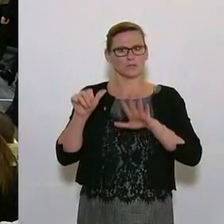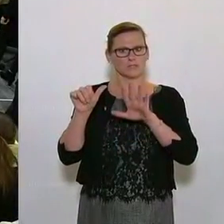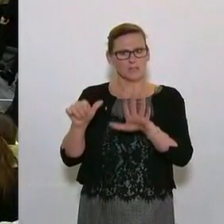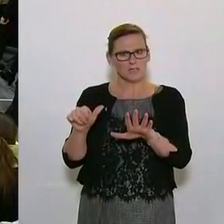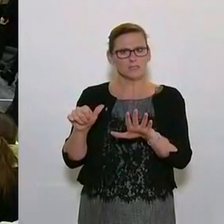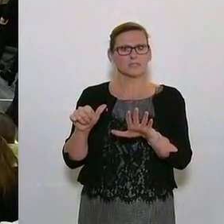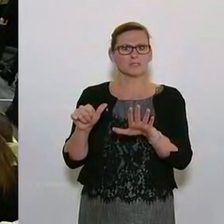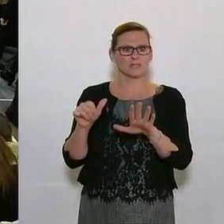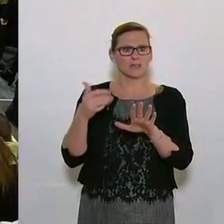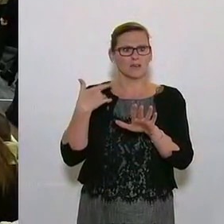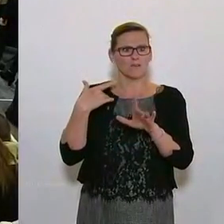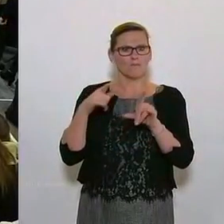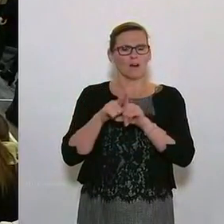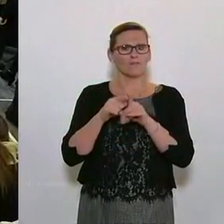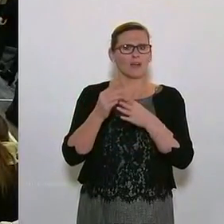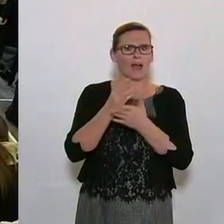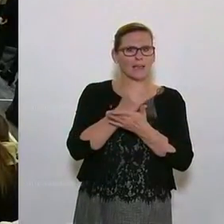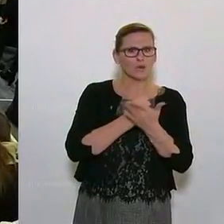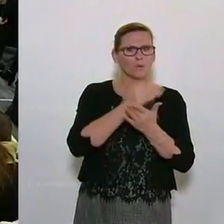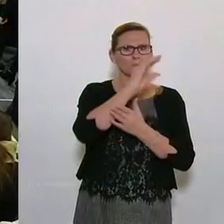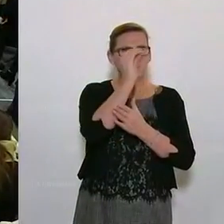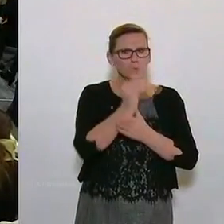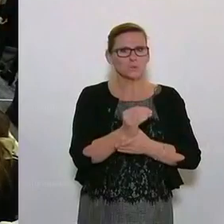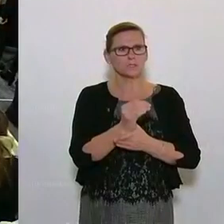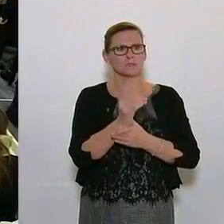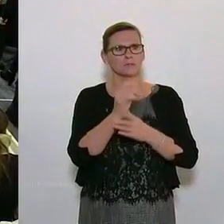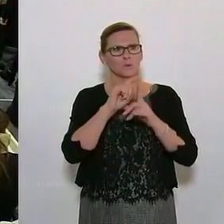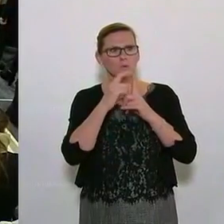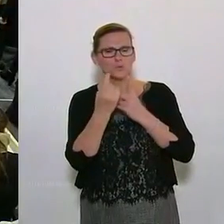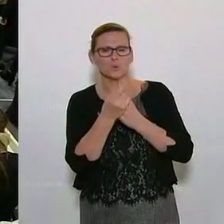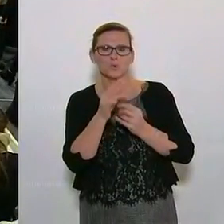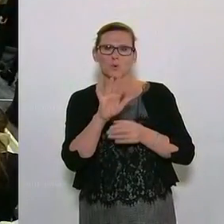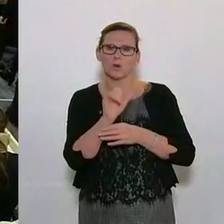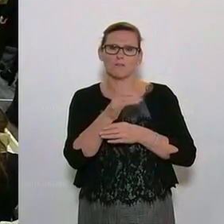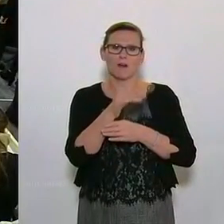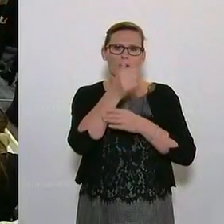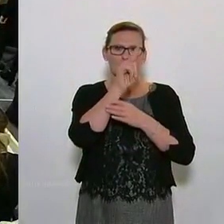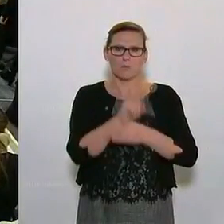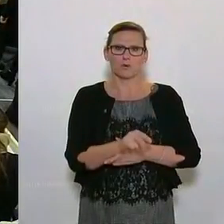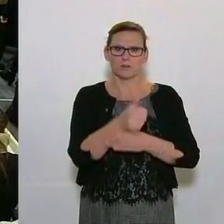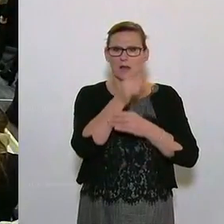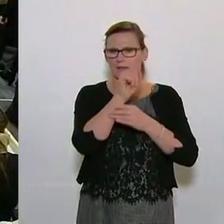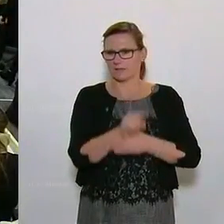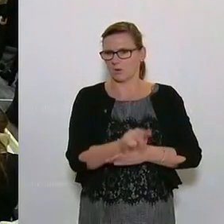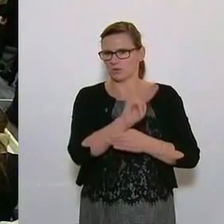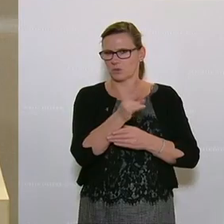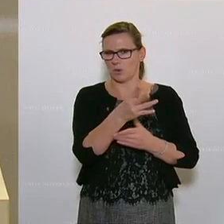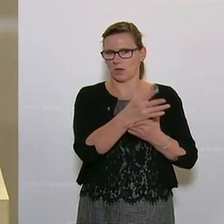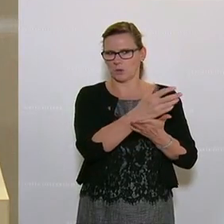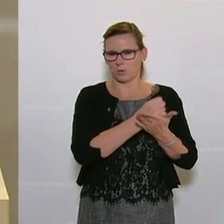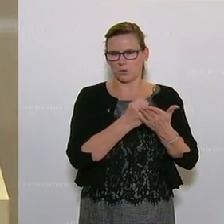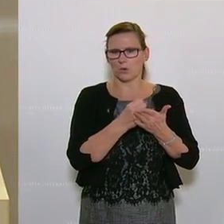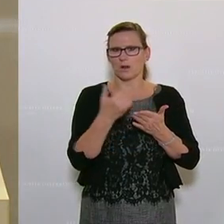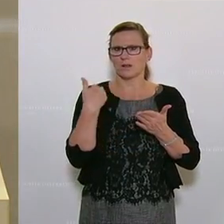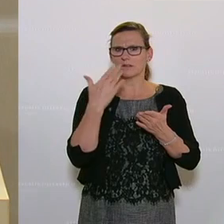Äquivalenzentkommen der Kunst und Kulturschaffenden bei etwa 1.000 Euro monatlich. Das bedeutete, schon damals